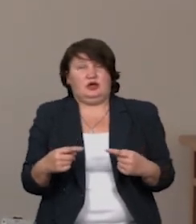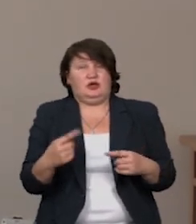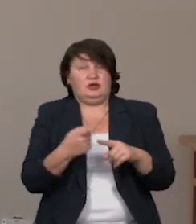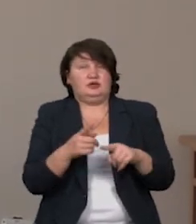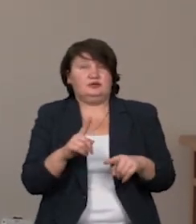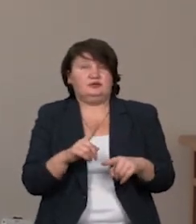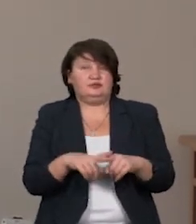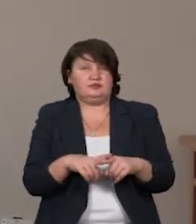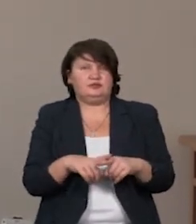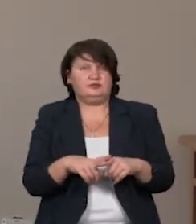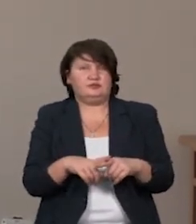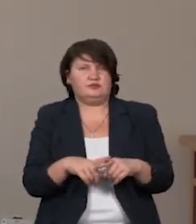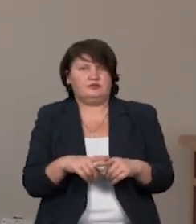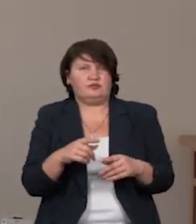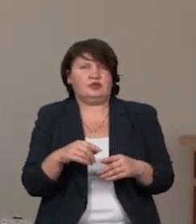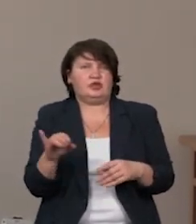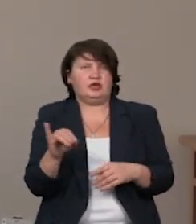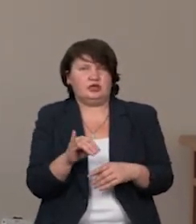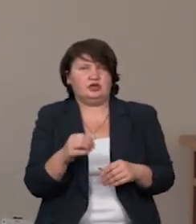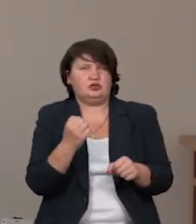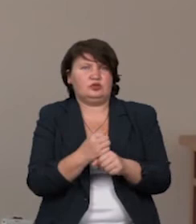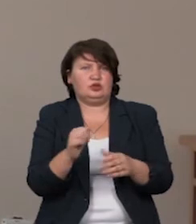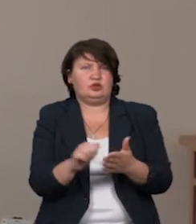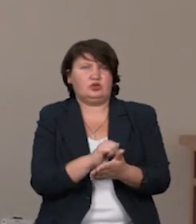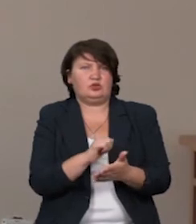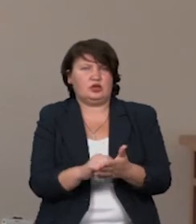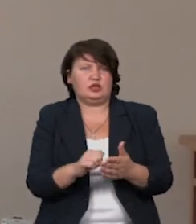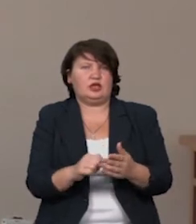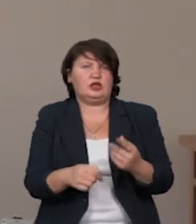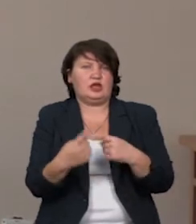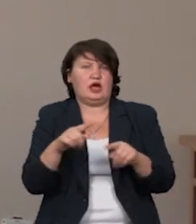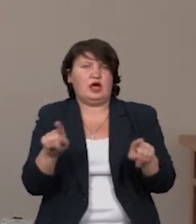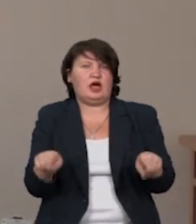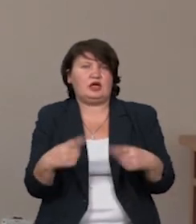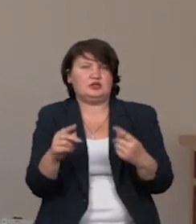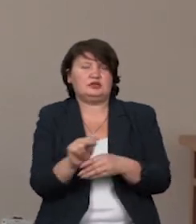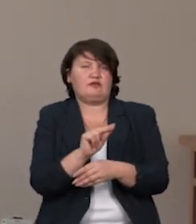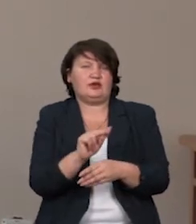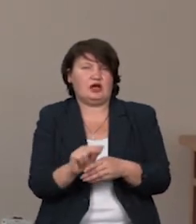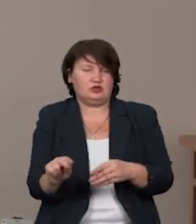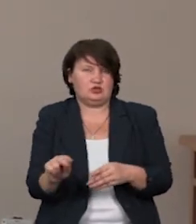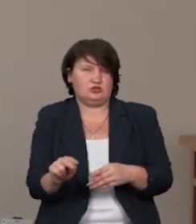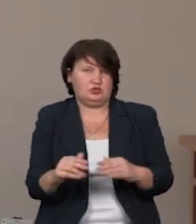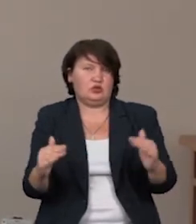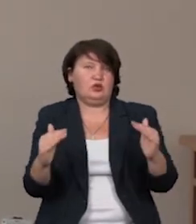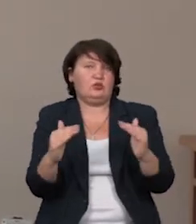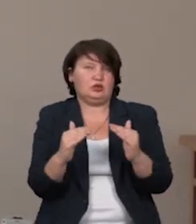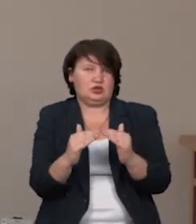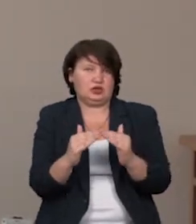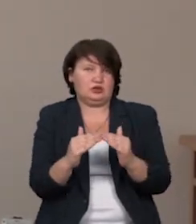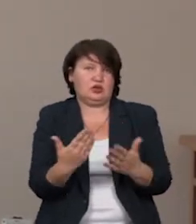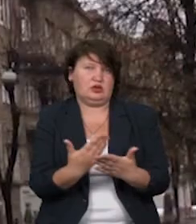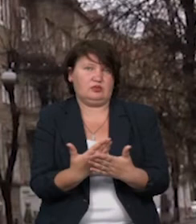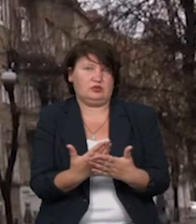завдання відповідне і власне виявити документацію на реставрацію об'єкта. Ну, під ту функцію, яка, в принципі, десь буде